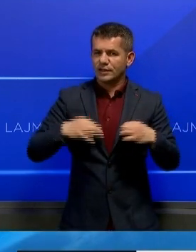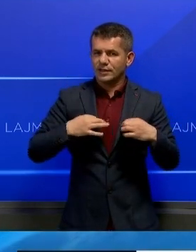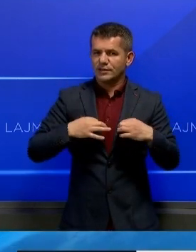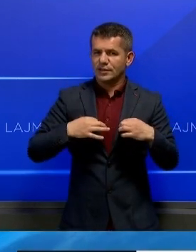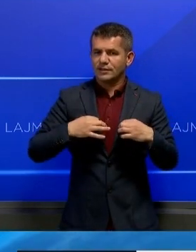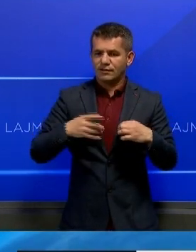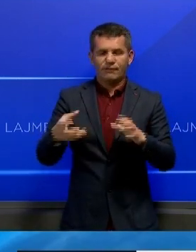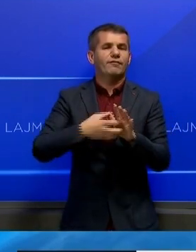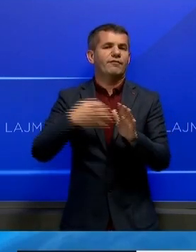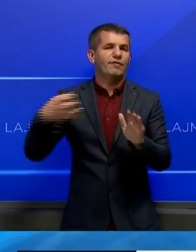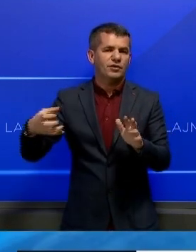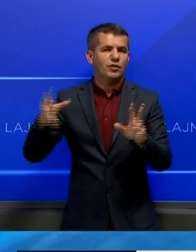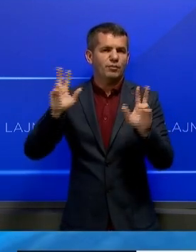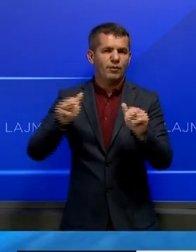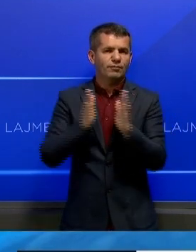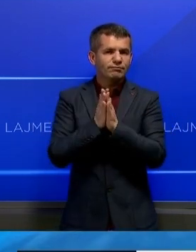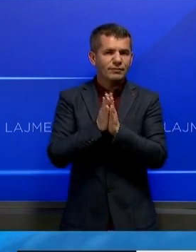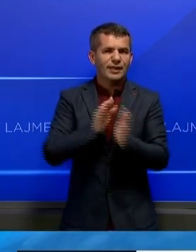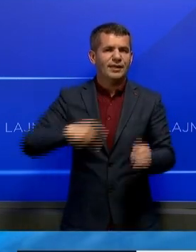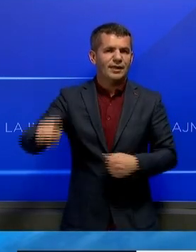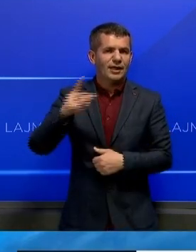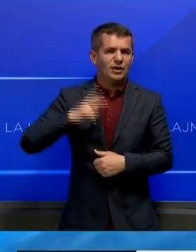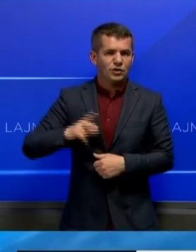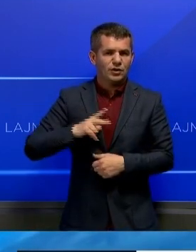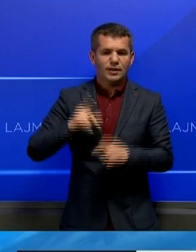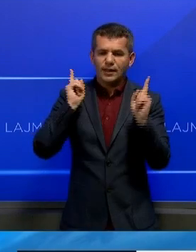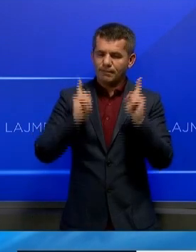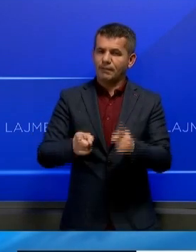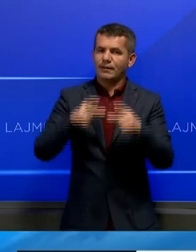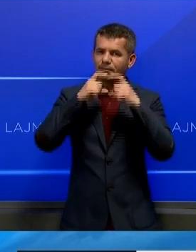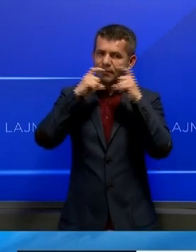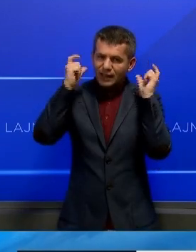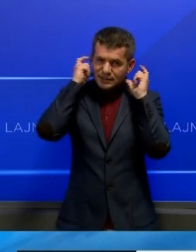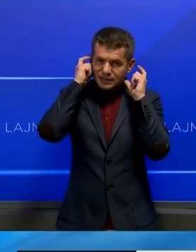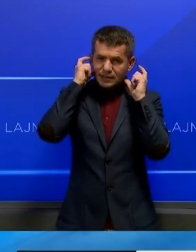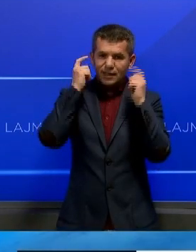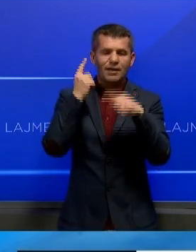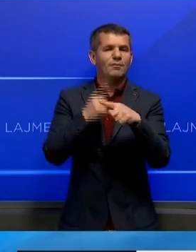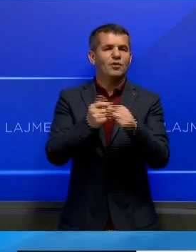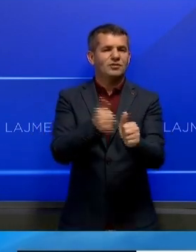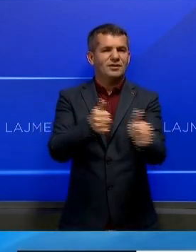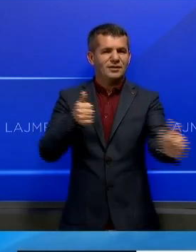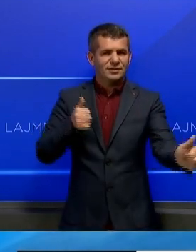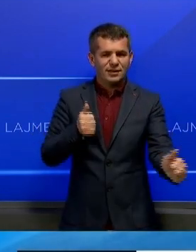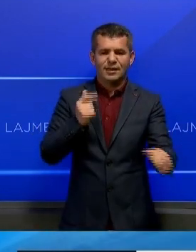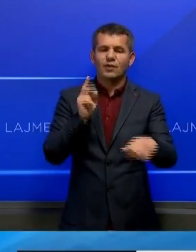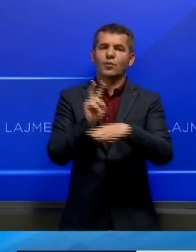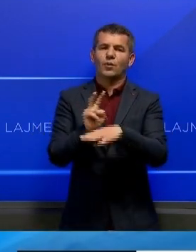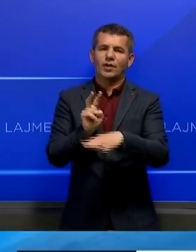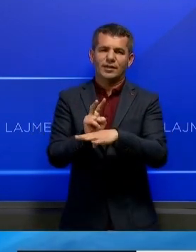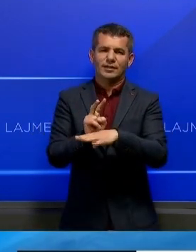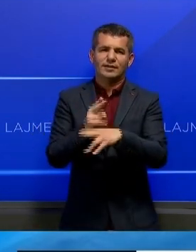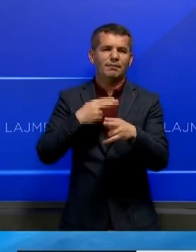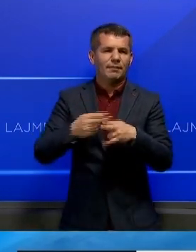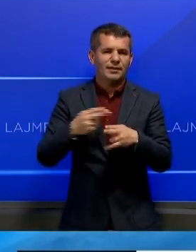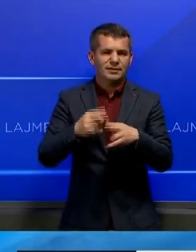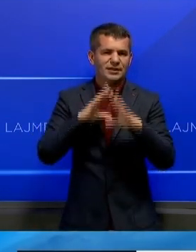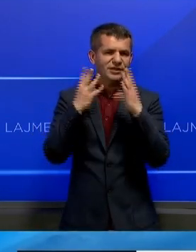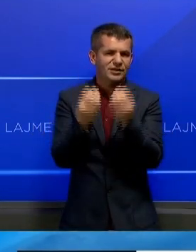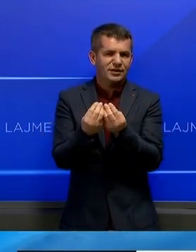Publike vazhdon të inkurajoj qytetarët që të mbajnë maskat, të respektojnë distansën dhe të kujdesën për higjenën.